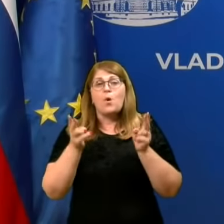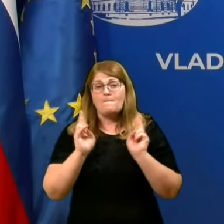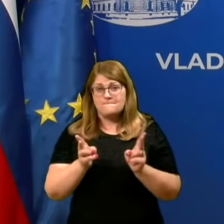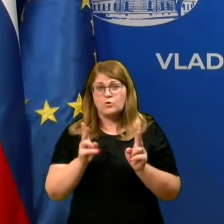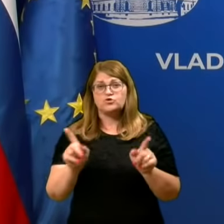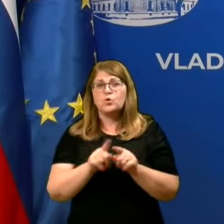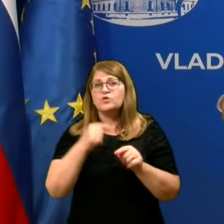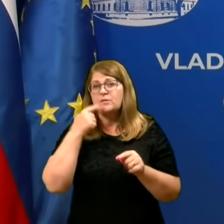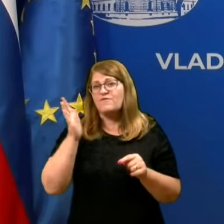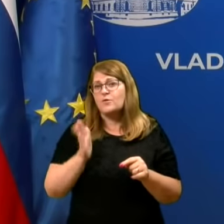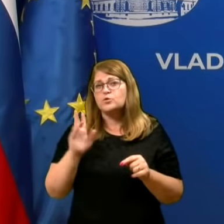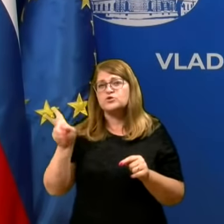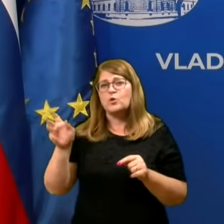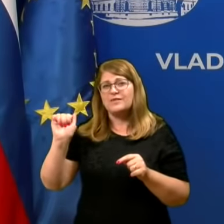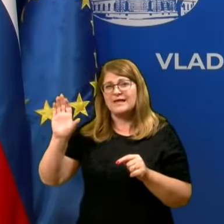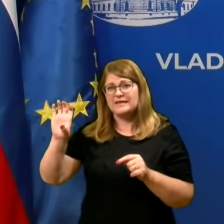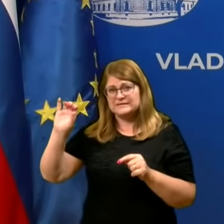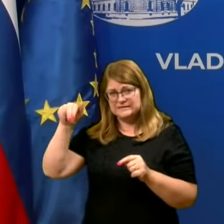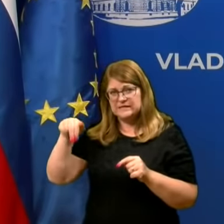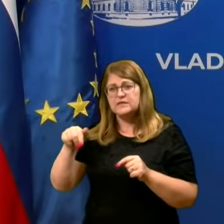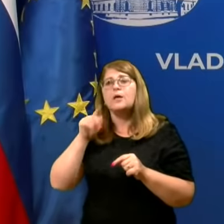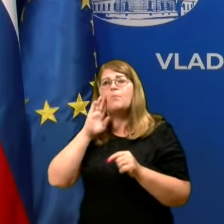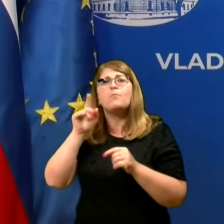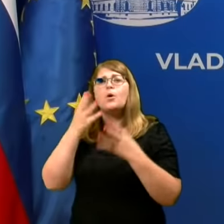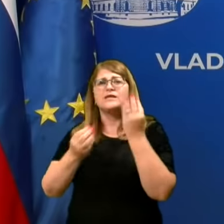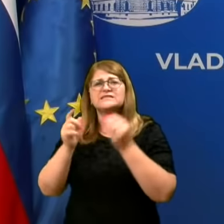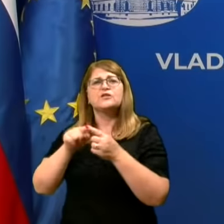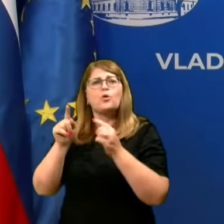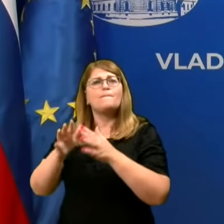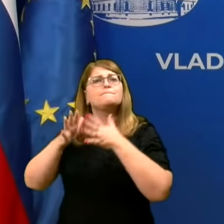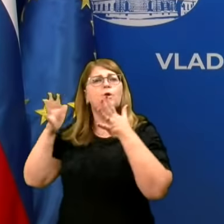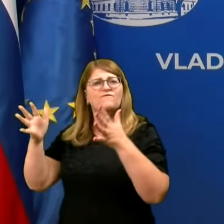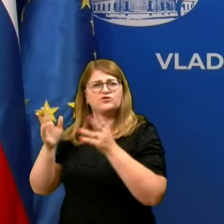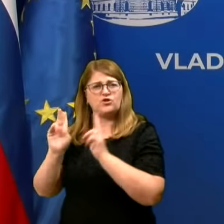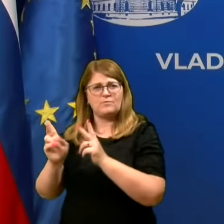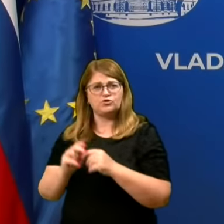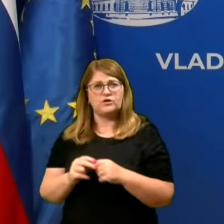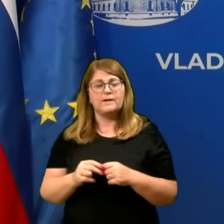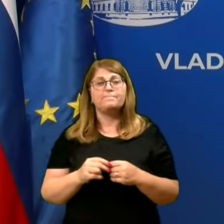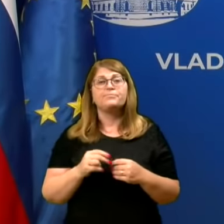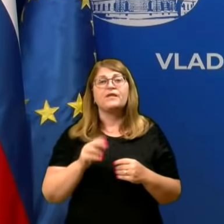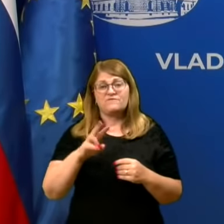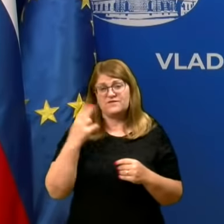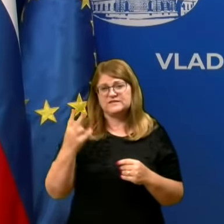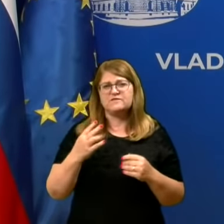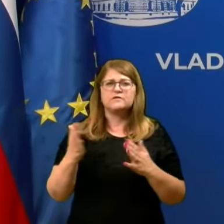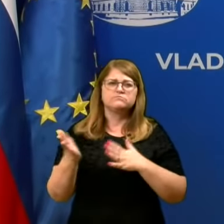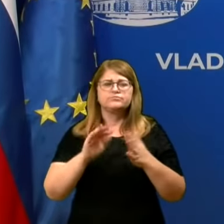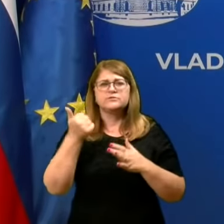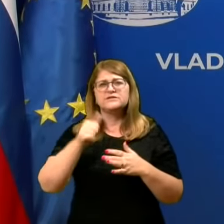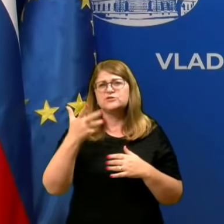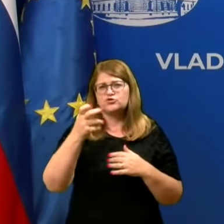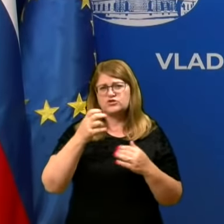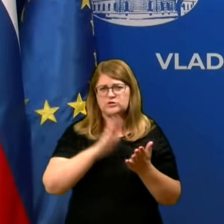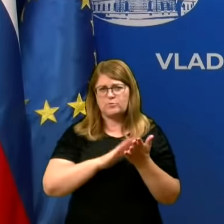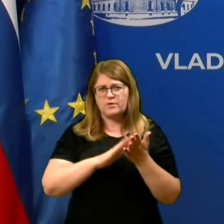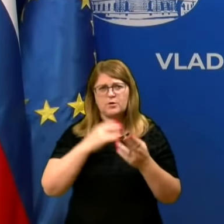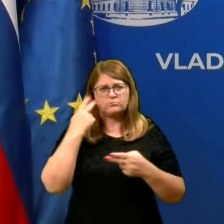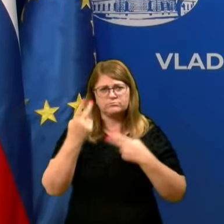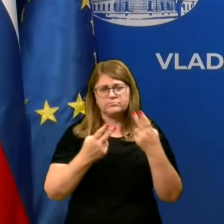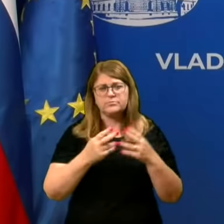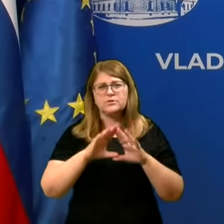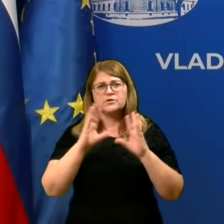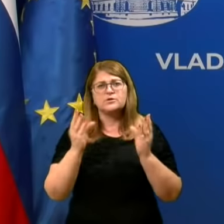Pacin, se bojo še povišale. Testiramo približno, včiri smo testili 1400 premirov, celokupno je bilo